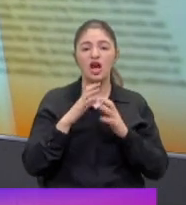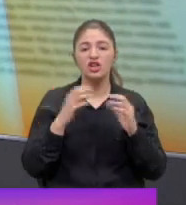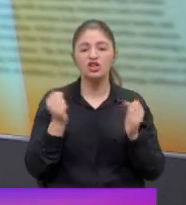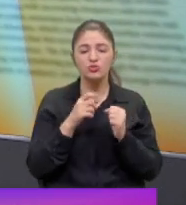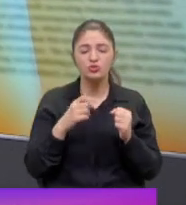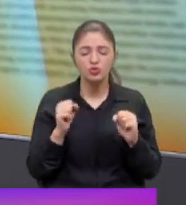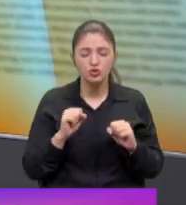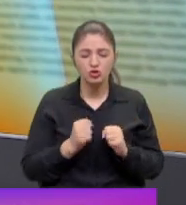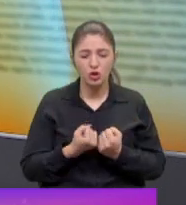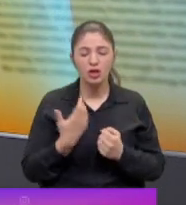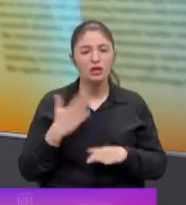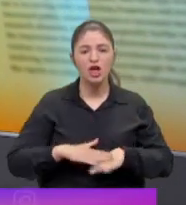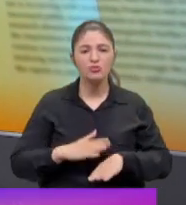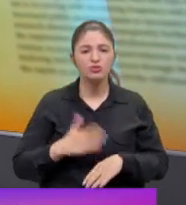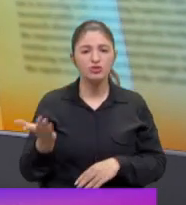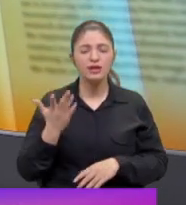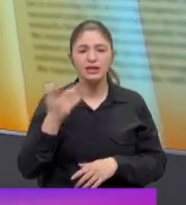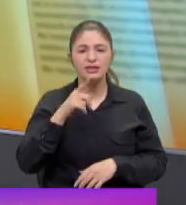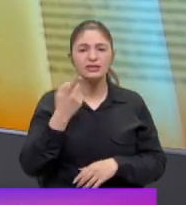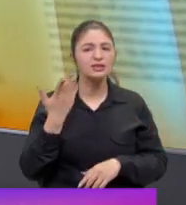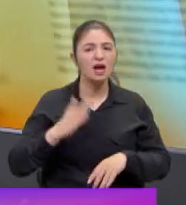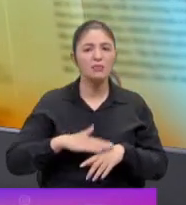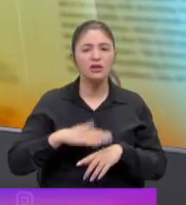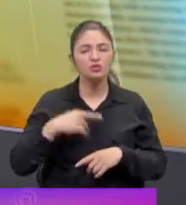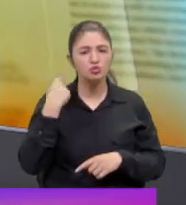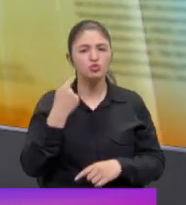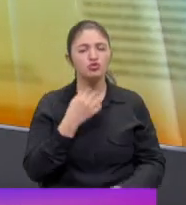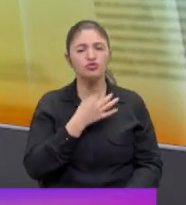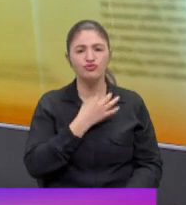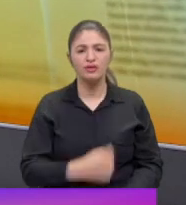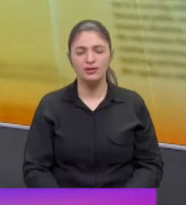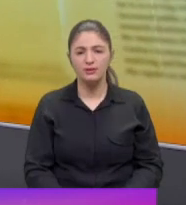kışta, bu soğukta ne yapacak? Yani siz ne yapardınız diye bir düşünün.